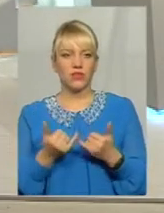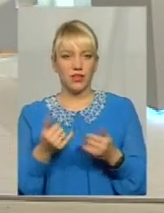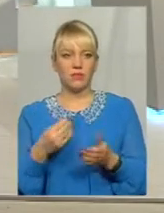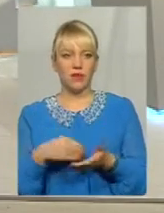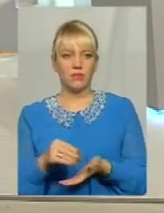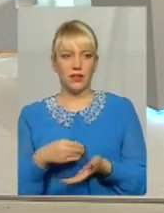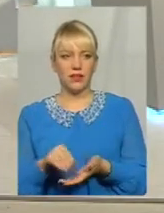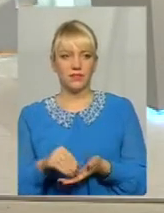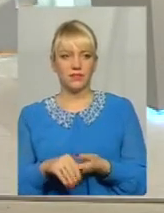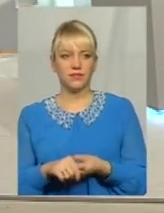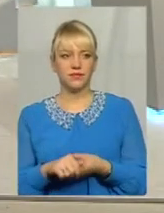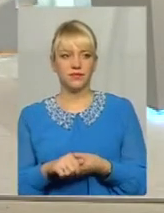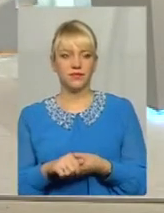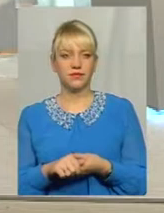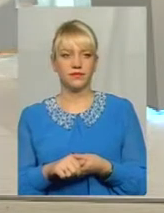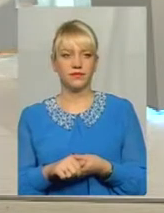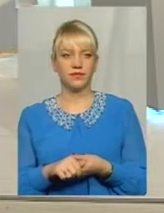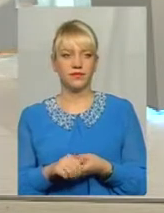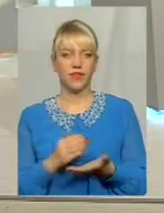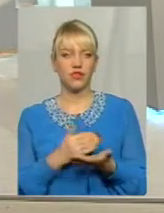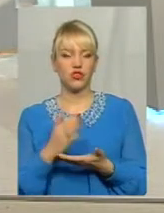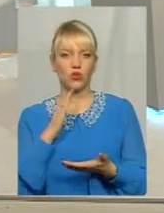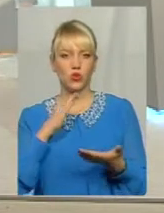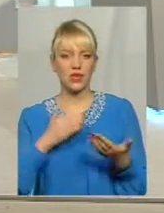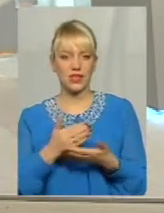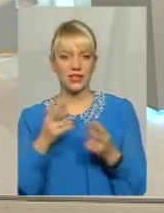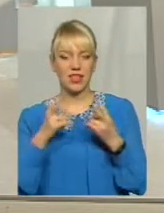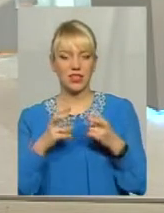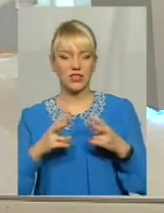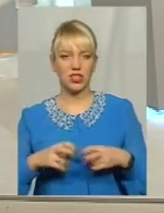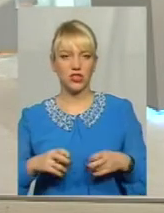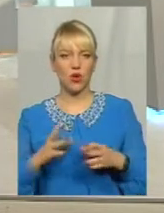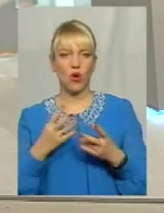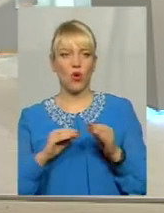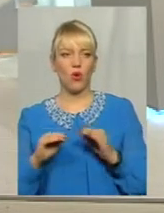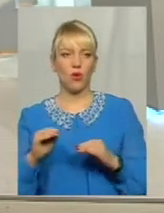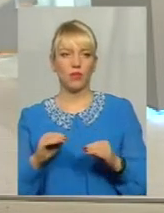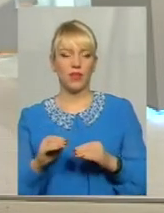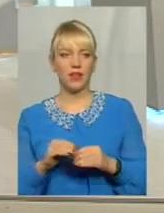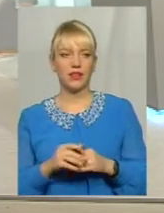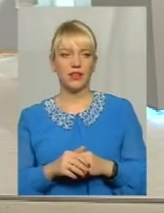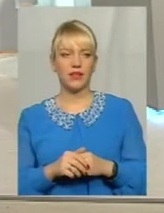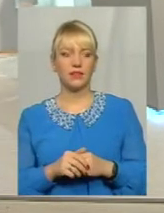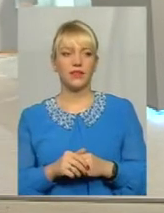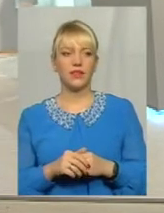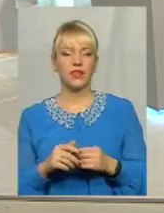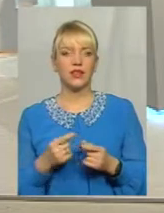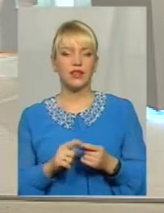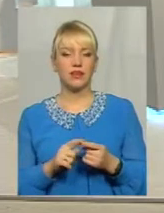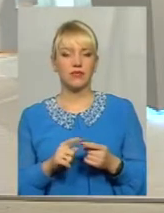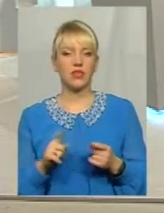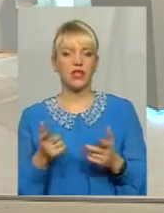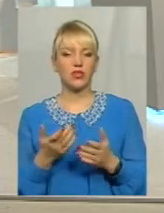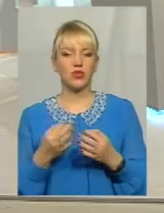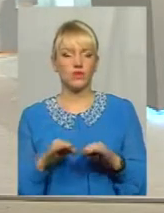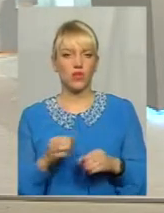високоякісного діагностичного обладнання, це ангіограф сучасний, мобільний, який дозволяє робити